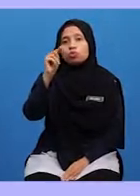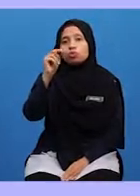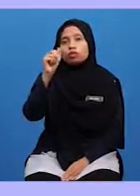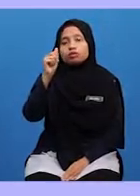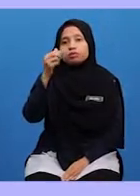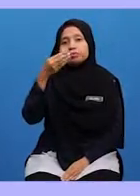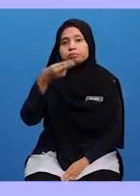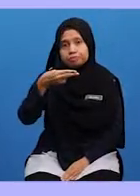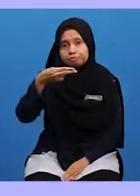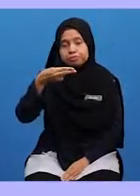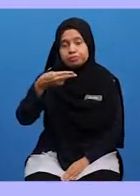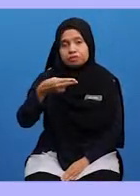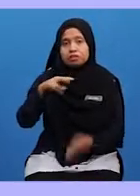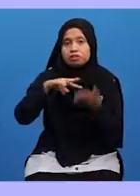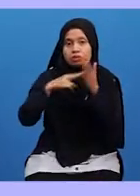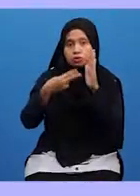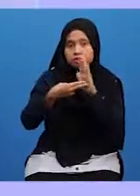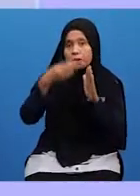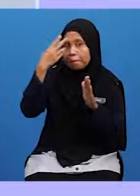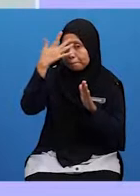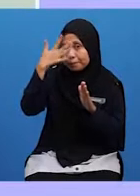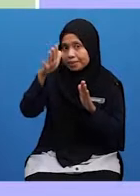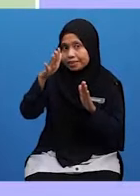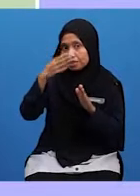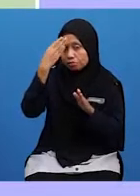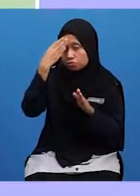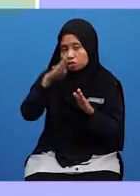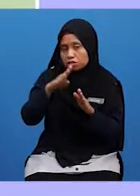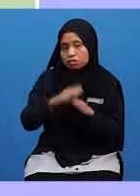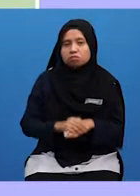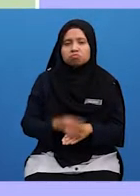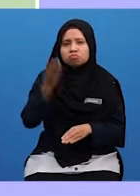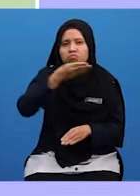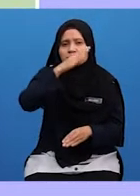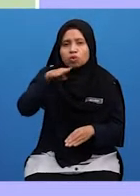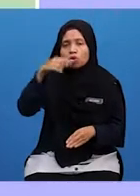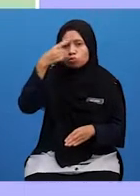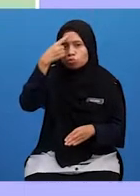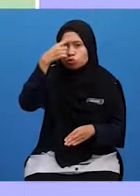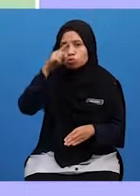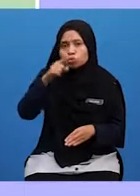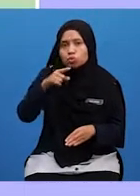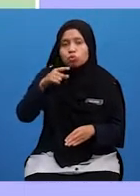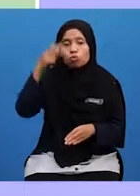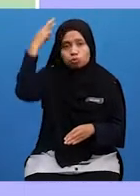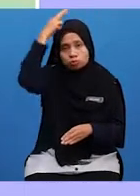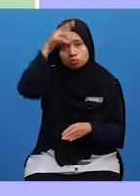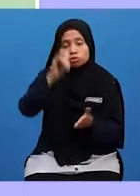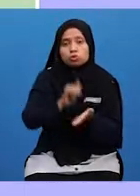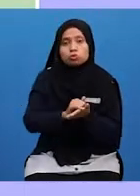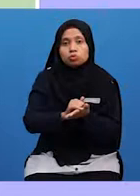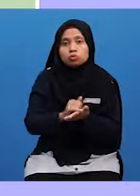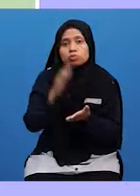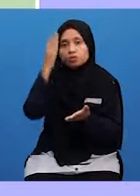ertinya bijaksana Mustahil bagi seorang Rasul itu bersifat